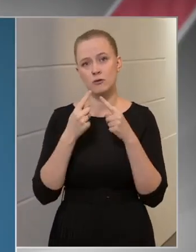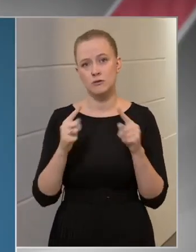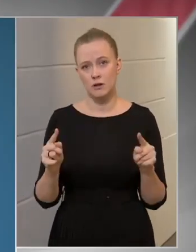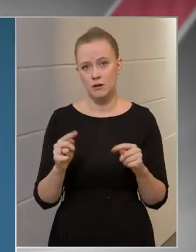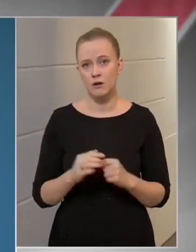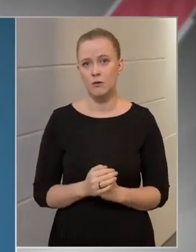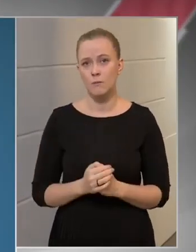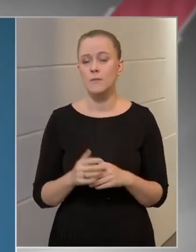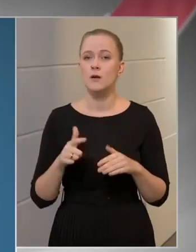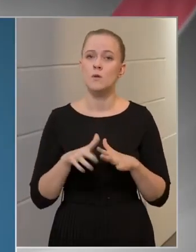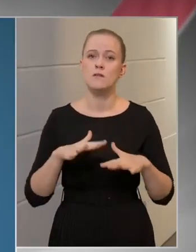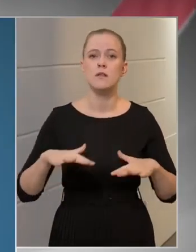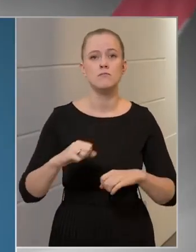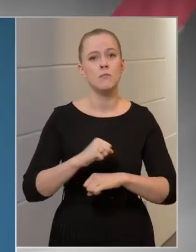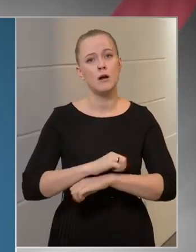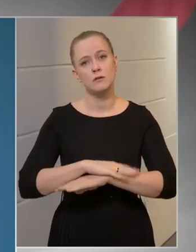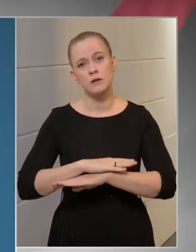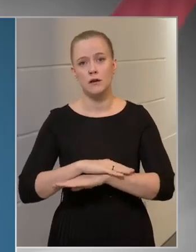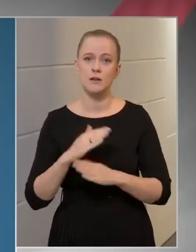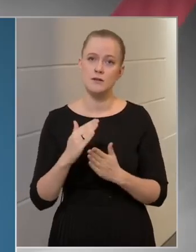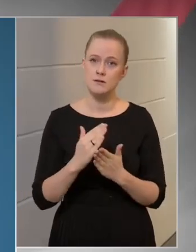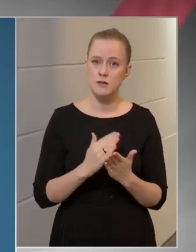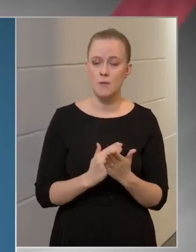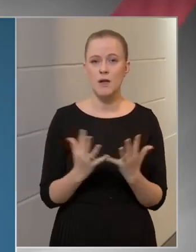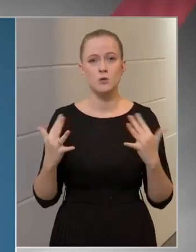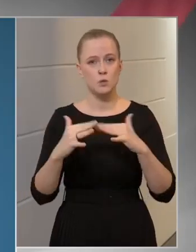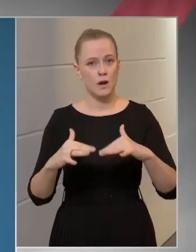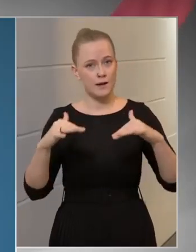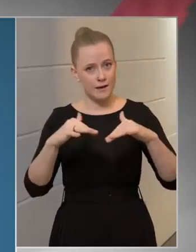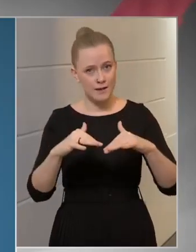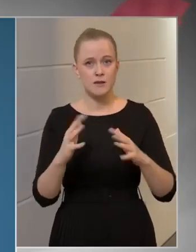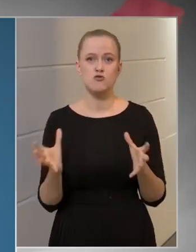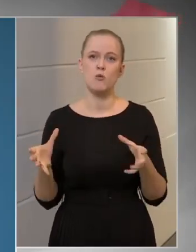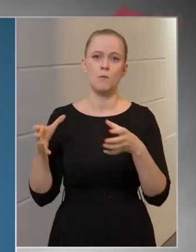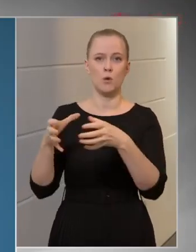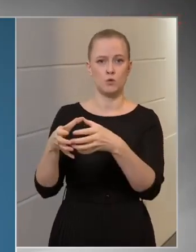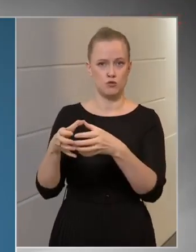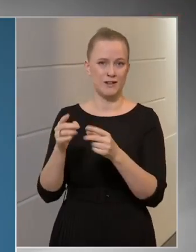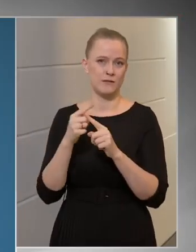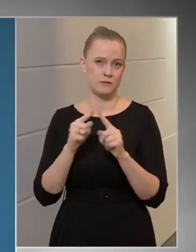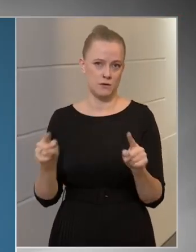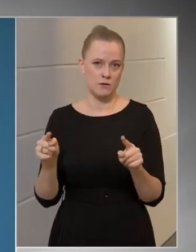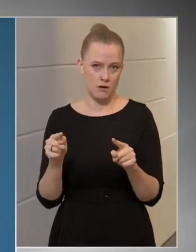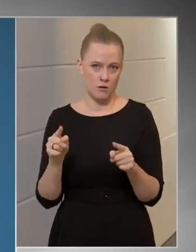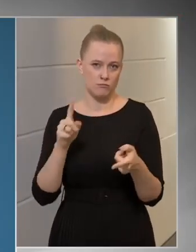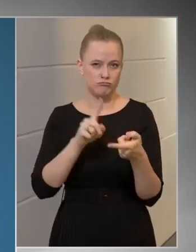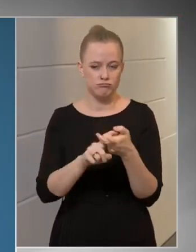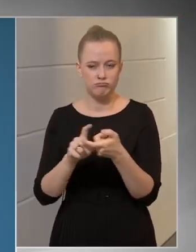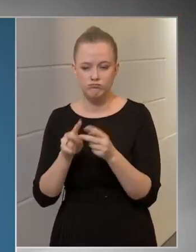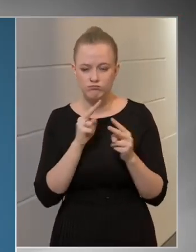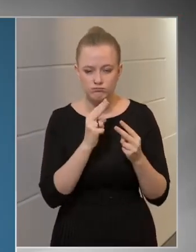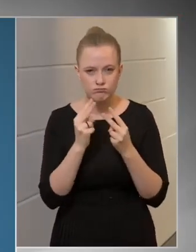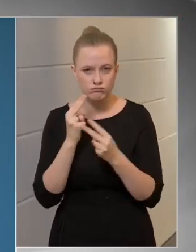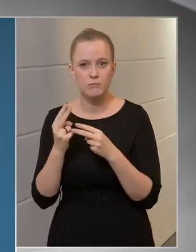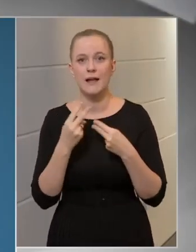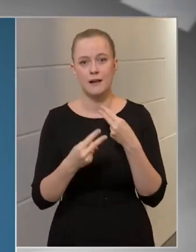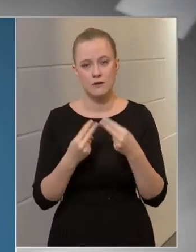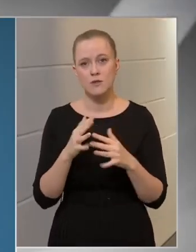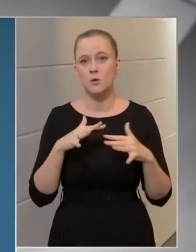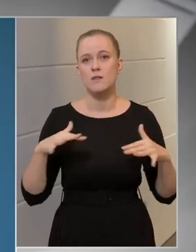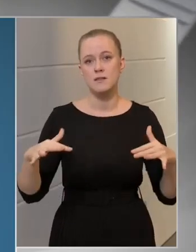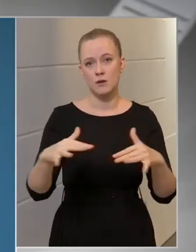illetve a közterületi magatartási szabályok, a gyülekezés, illetve a csoportosulás tilamára vonatkozó rendelkezések betartását a